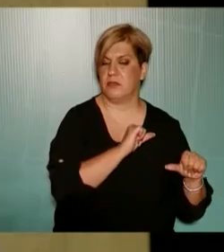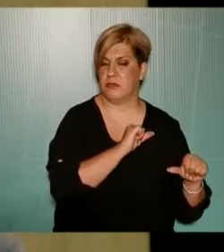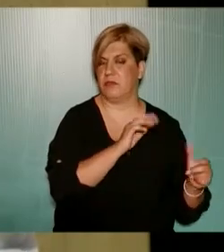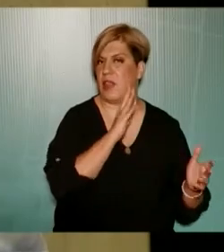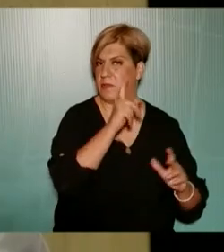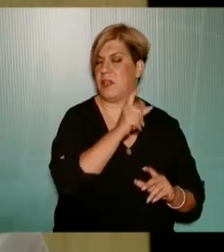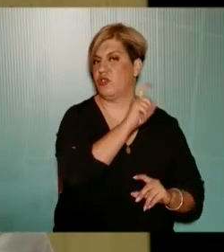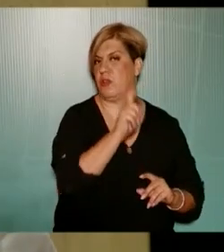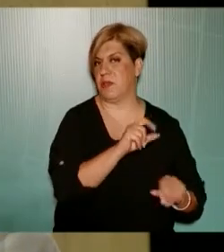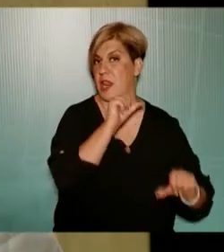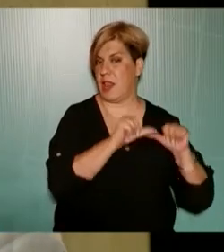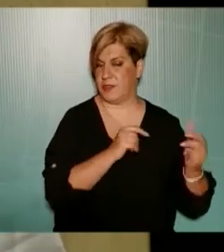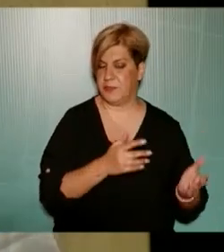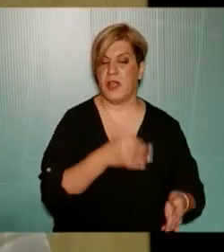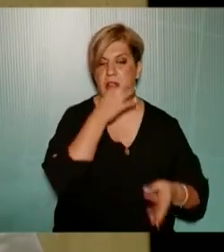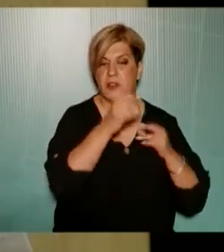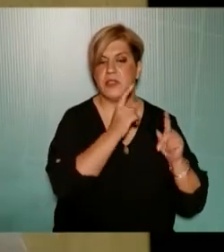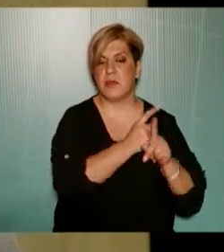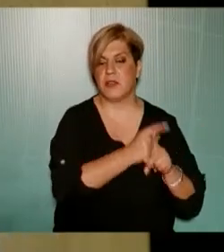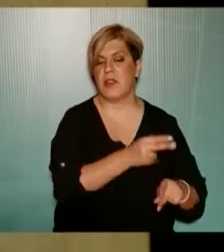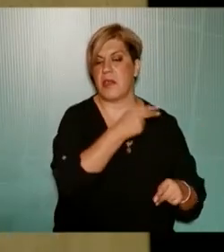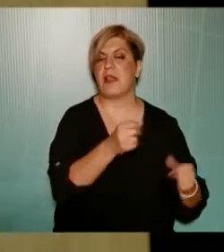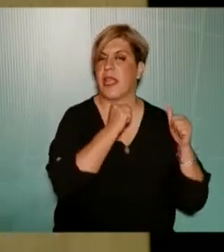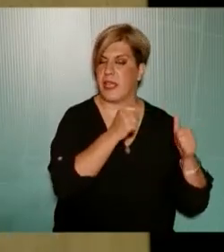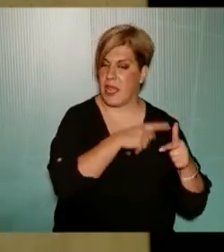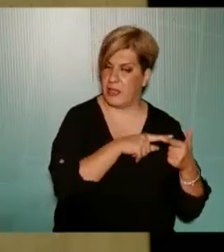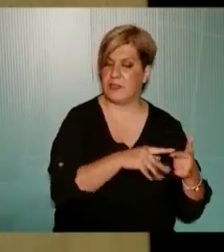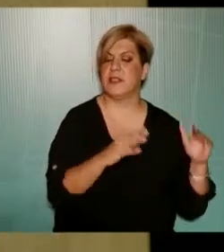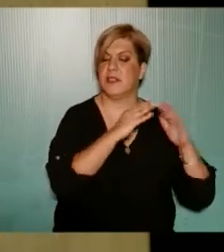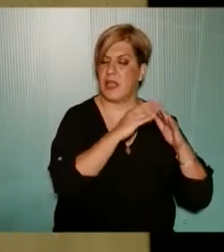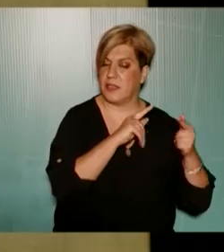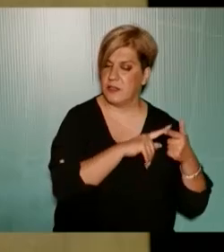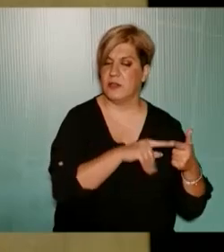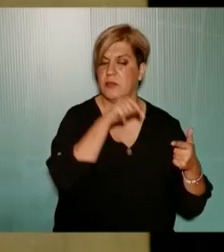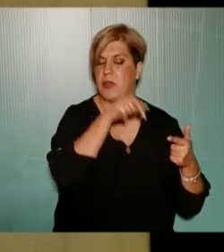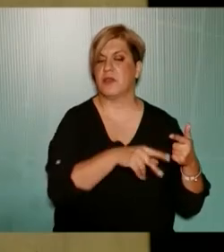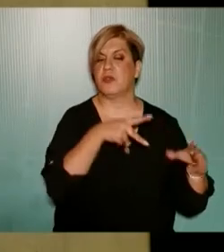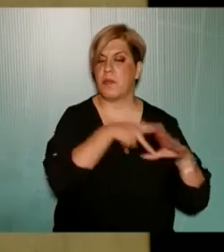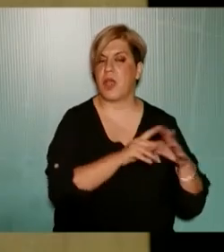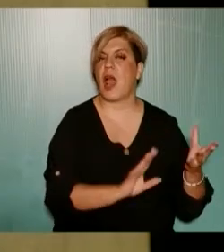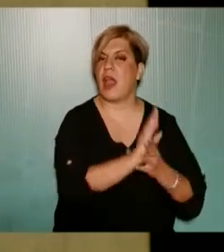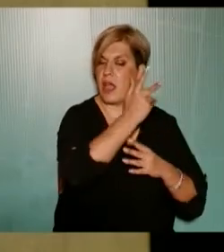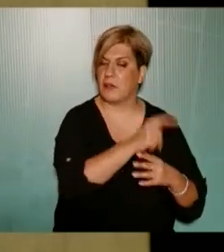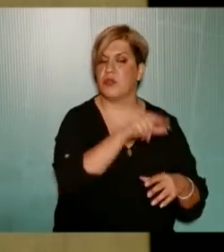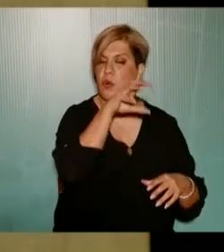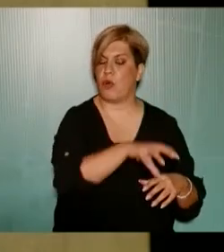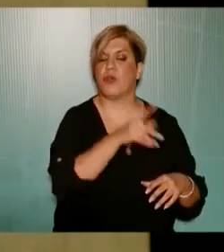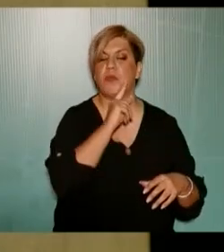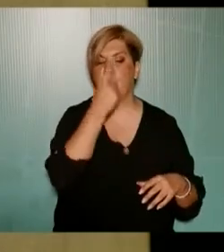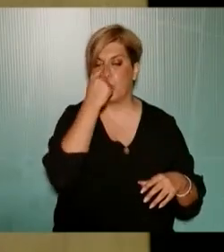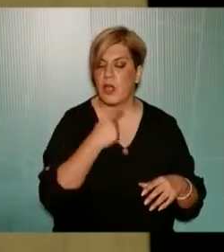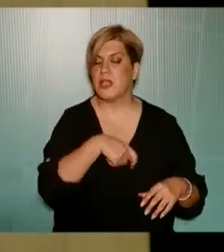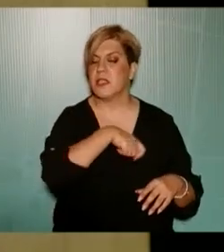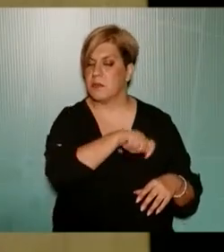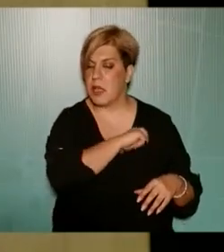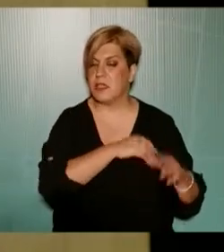αλλάξει η καθημερινότητά μας Και αναφερόντας συγκεκριμένα στα θέματα υγείας και στα θέματα στέγης πως μέσα από το Ταμείο Ανάκαμψης για παράδειγμα οι χώρες όπως η Πορτογαλία και η